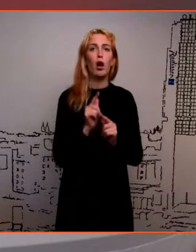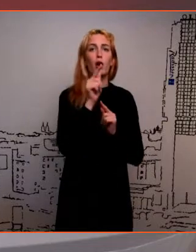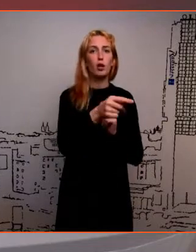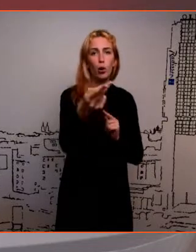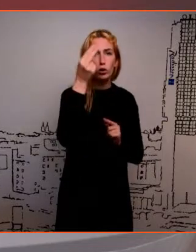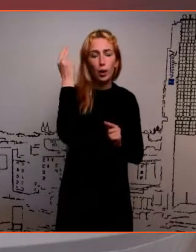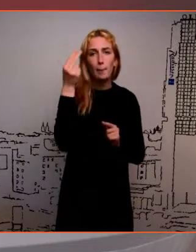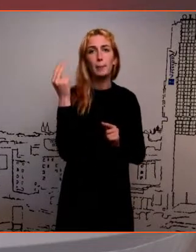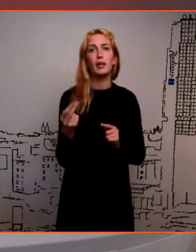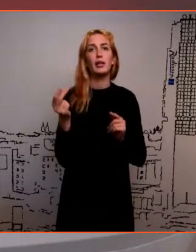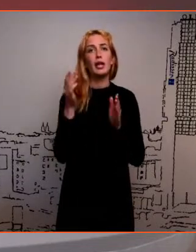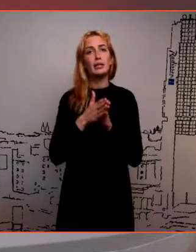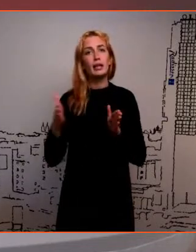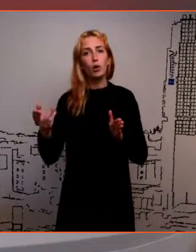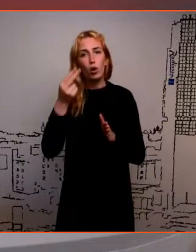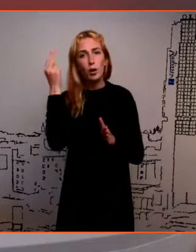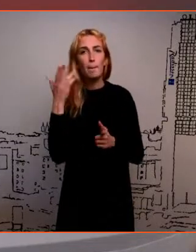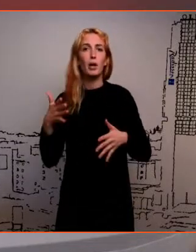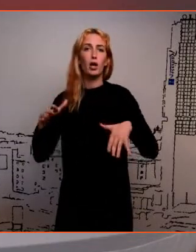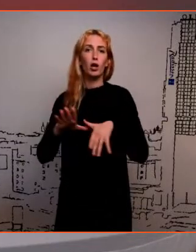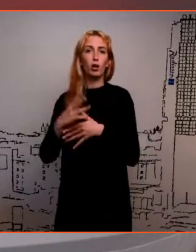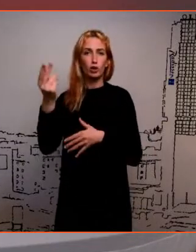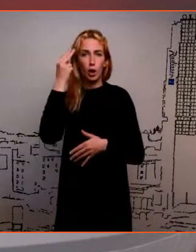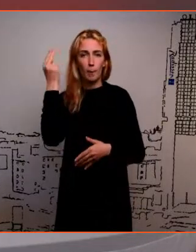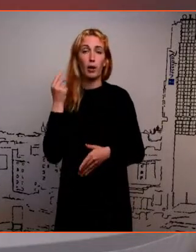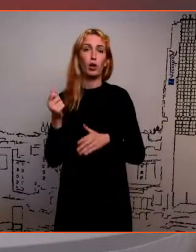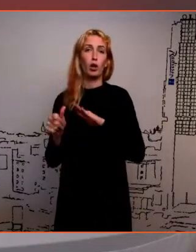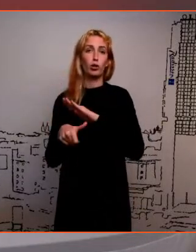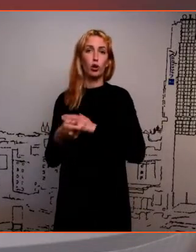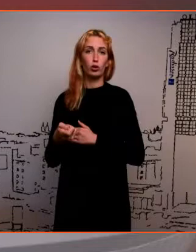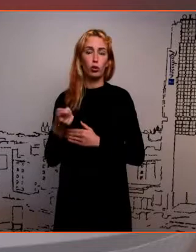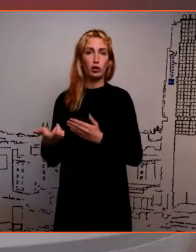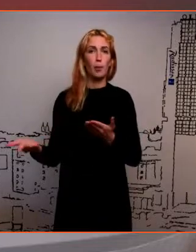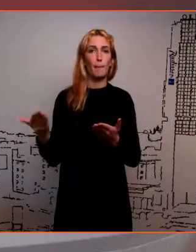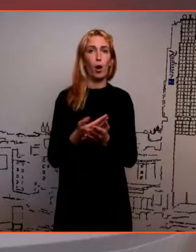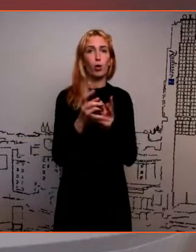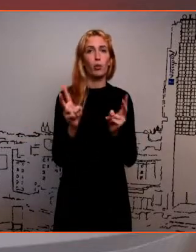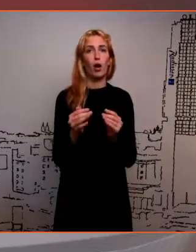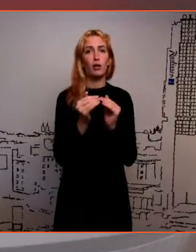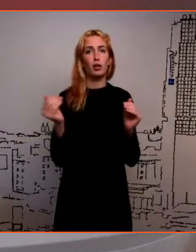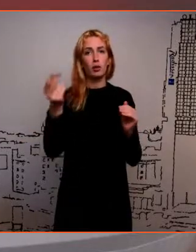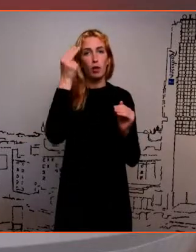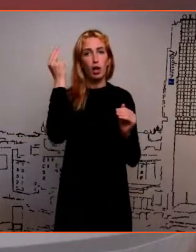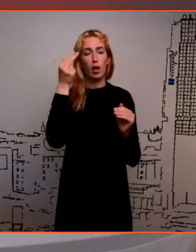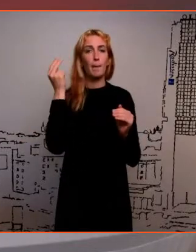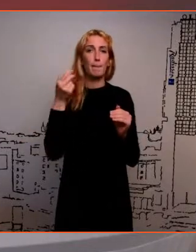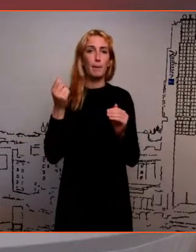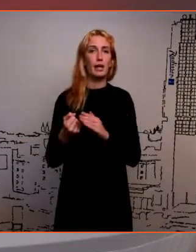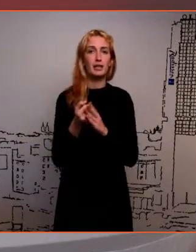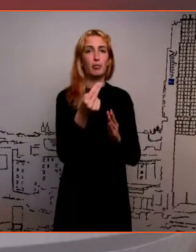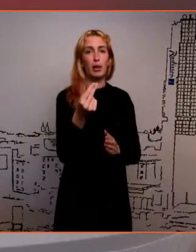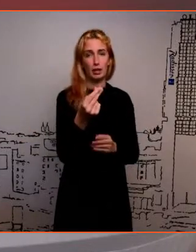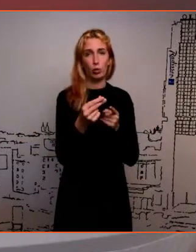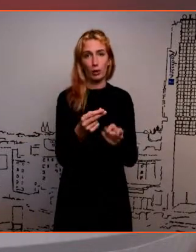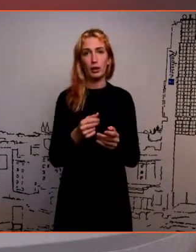sessoonõppes, õhtuõppes ja kui töötukasja pakub tasemõppetoetusest stipendiumi, mis on 292 eurot